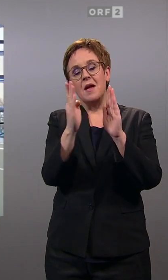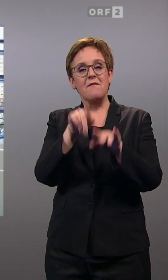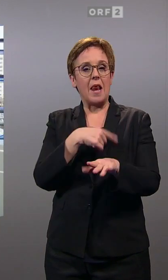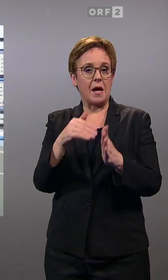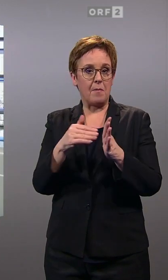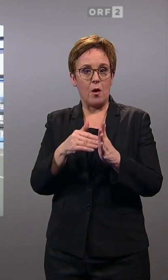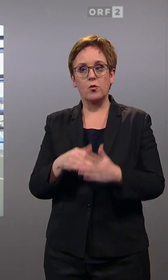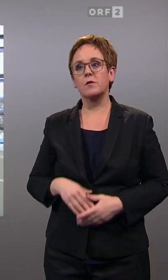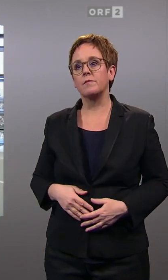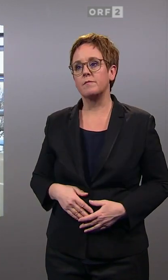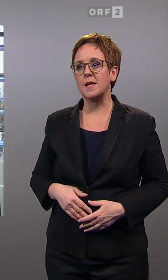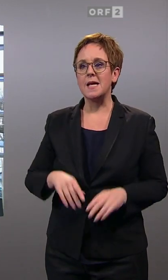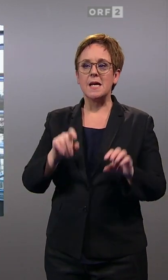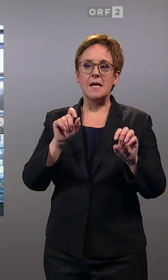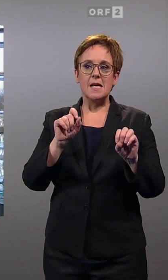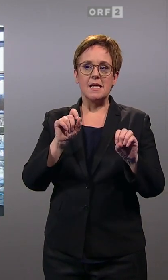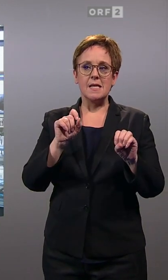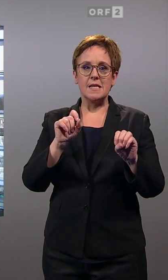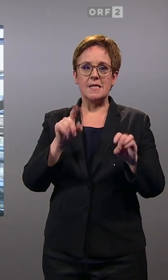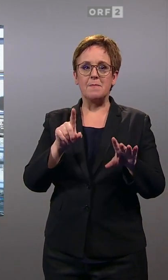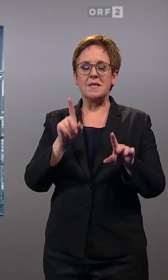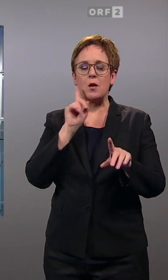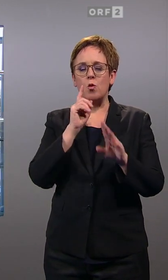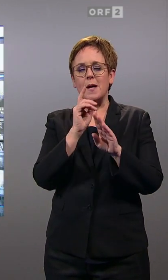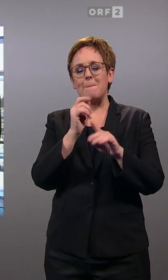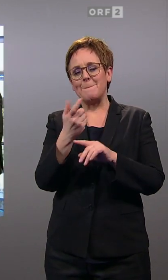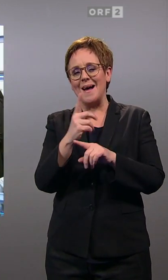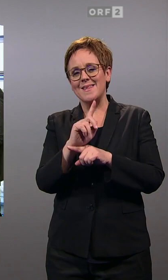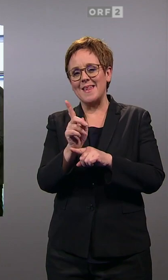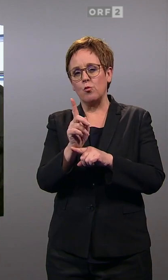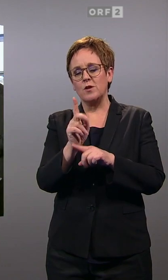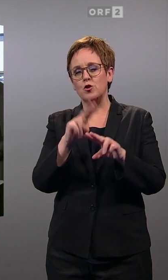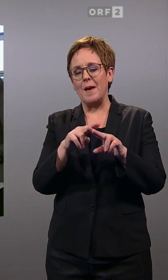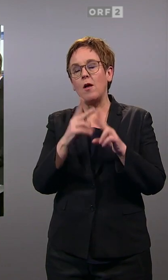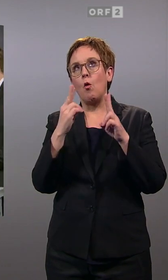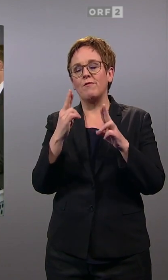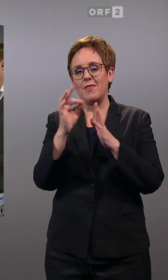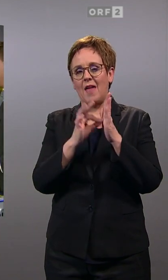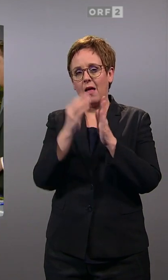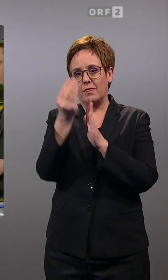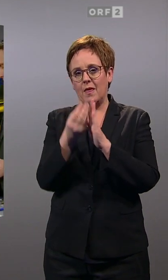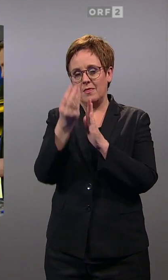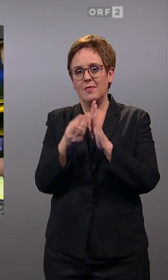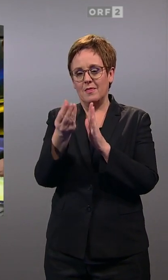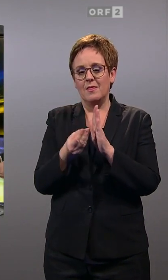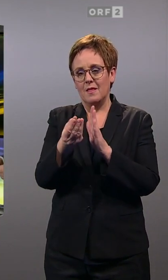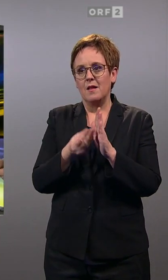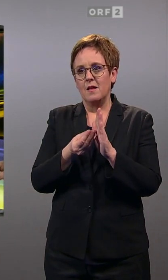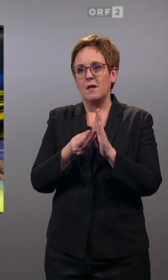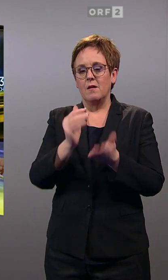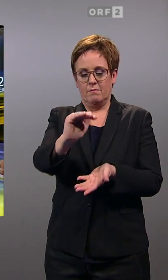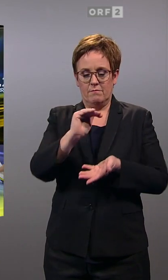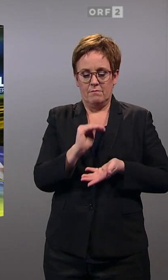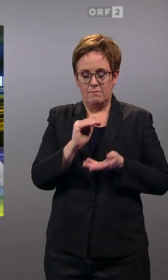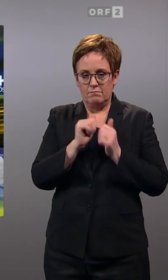Ja, wir bekommen um hoffentlich wenige Sekunden nach 17 Uhr die Daten. Einige Minuten wird es noch dauern. Wir hoffen, dass wir dann